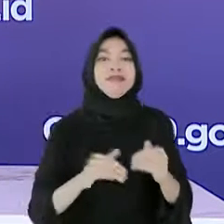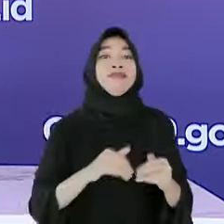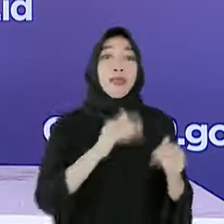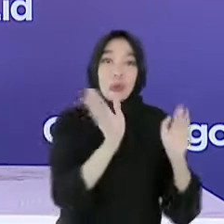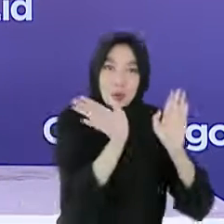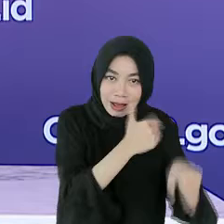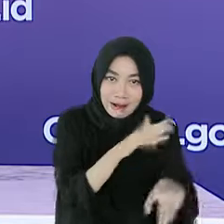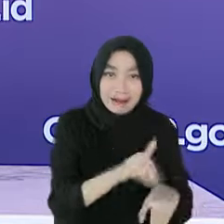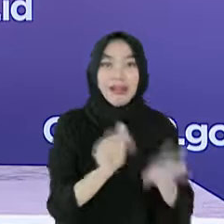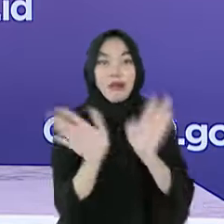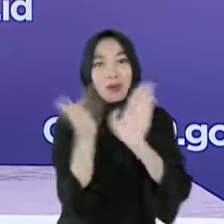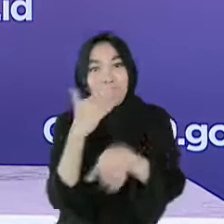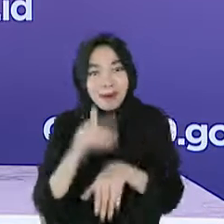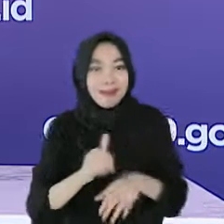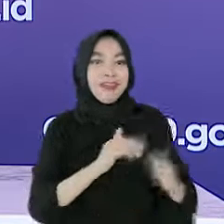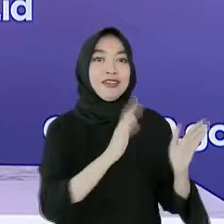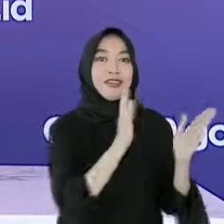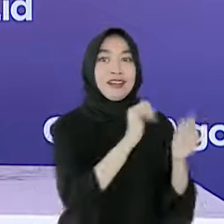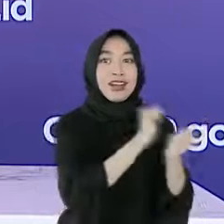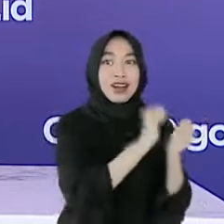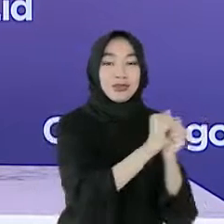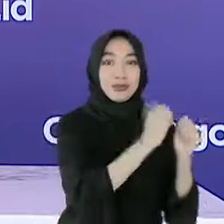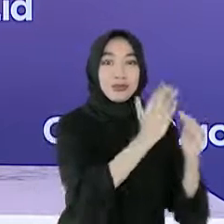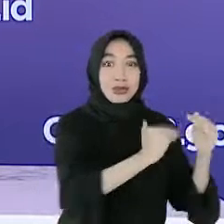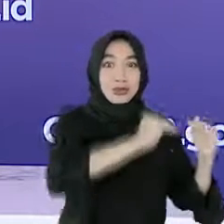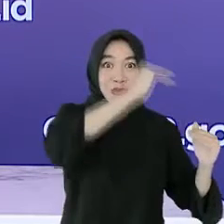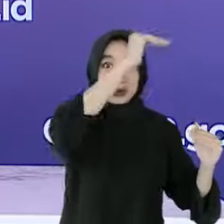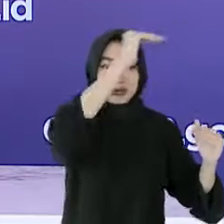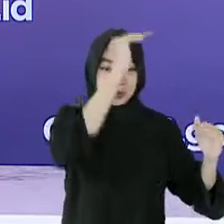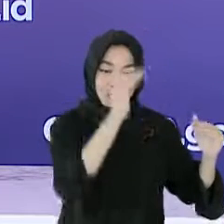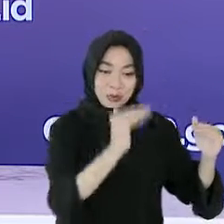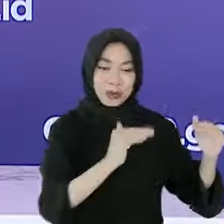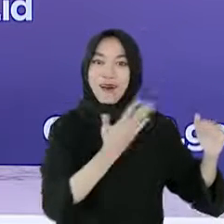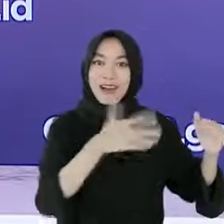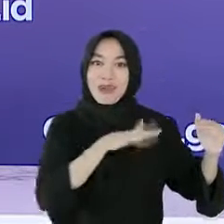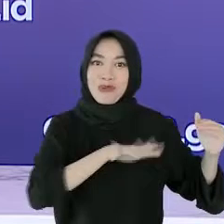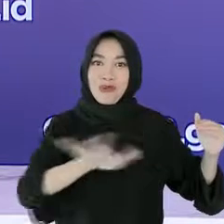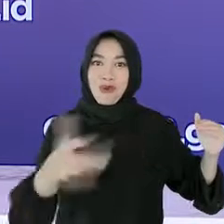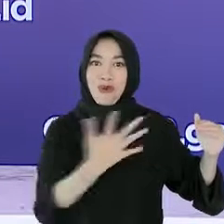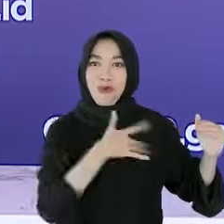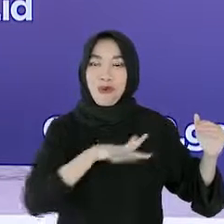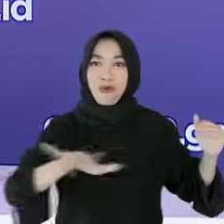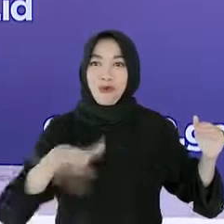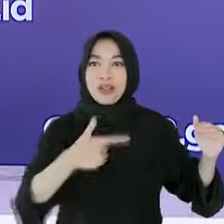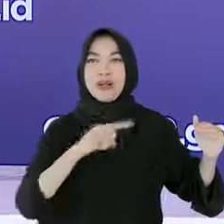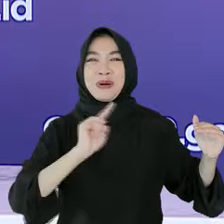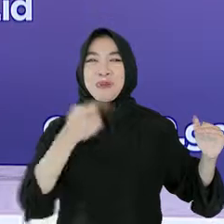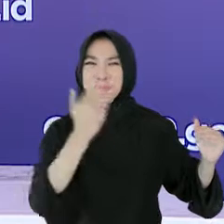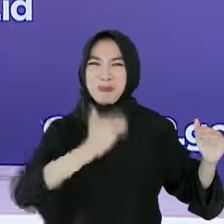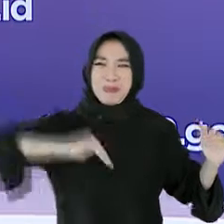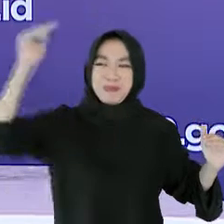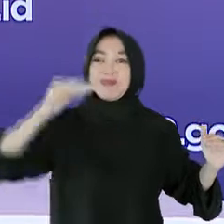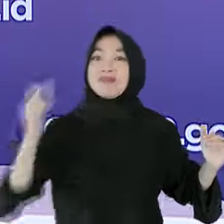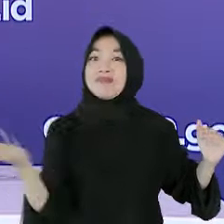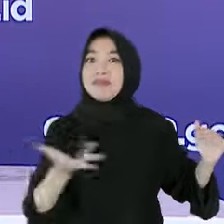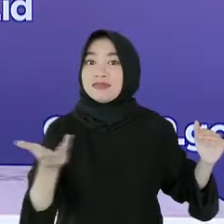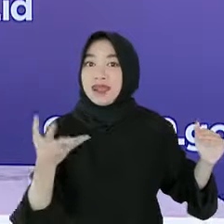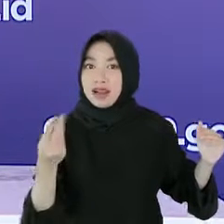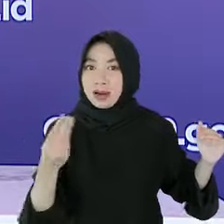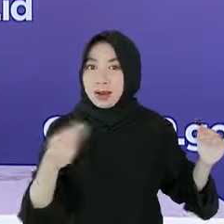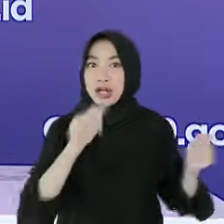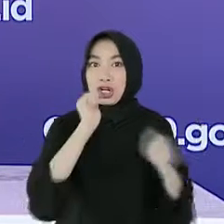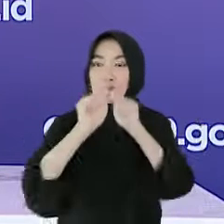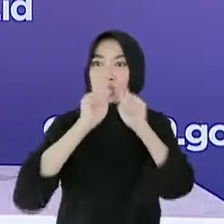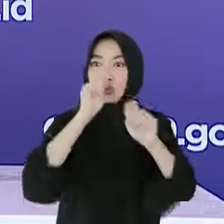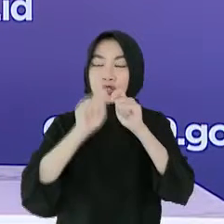kasus mulai melandai, mobilitas kembali meningkat. Peningkatan paling tajam terjadi pada periode libur